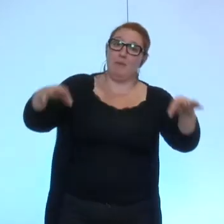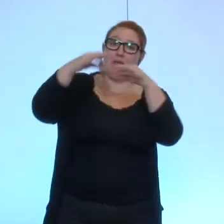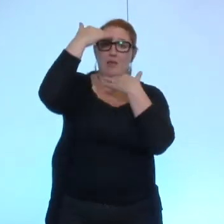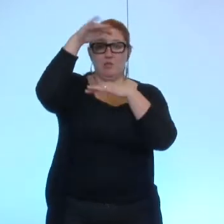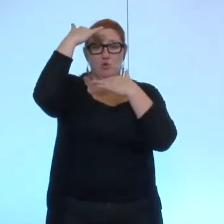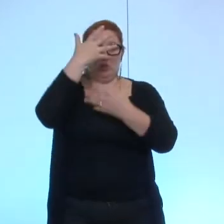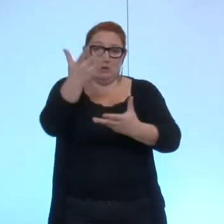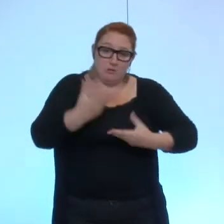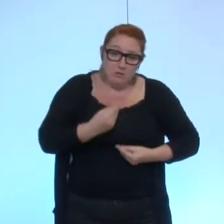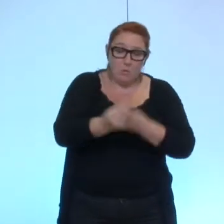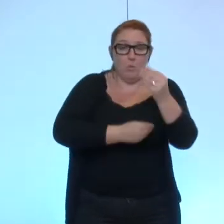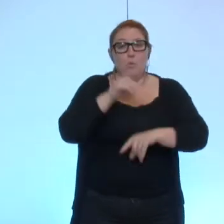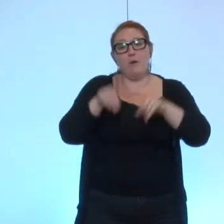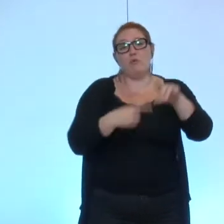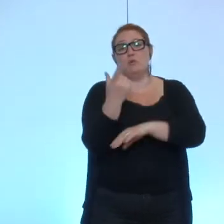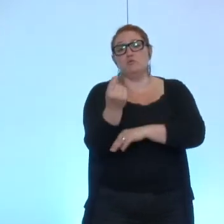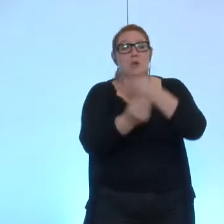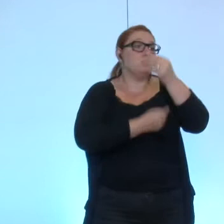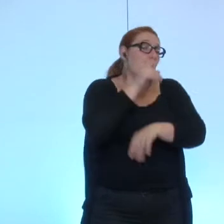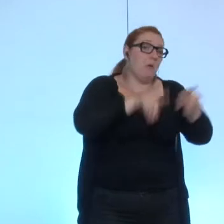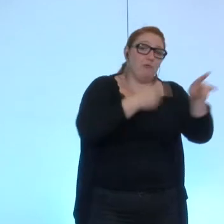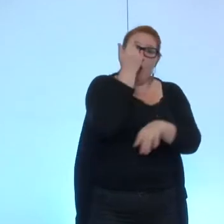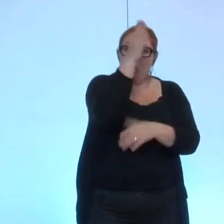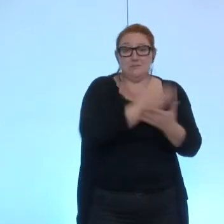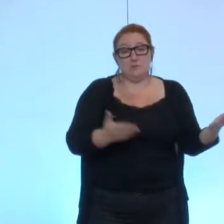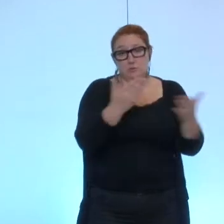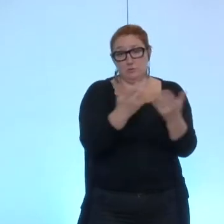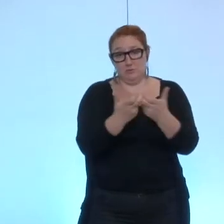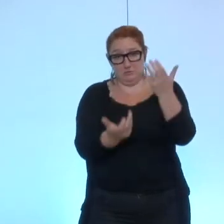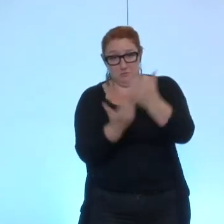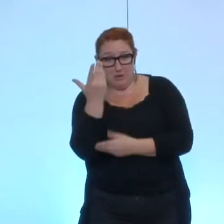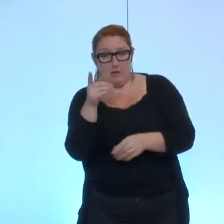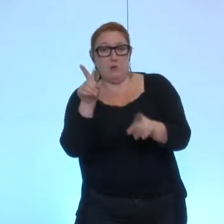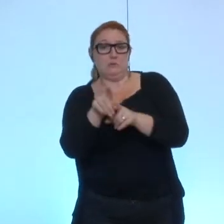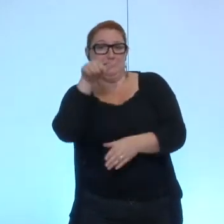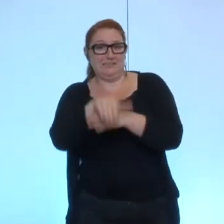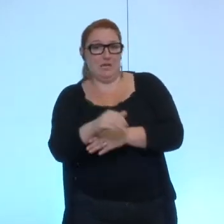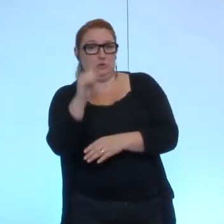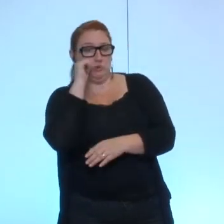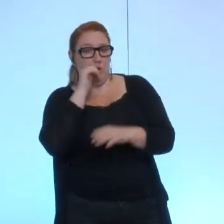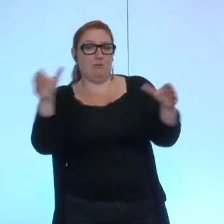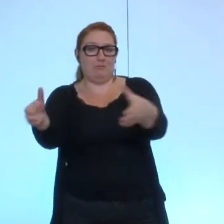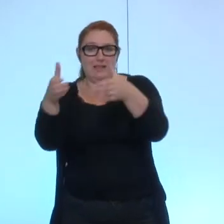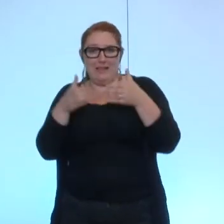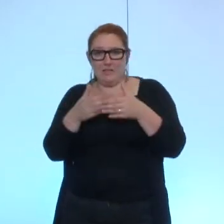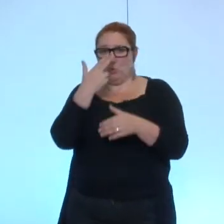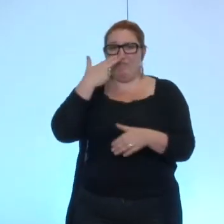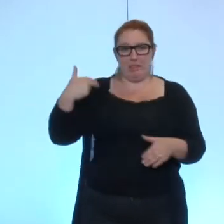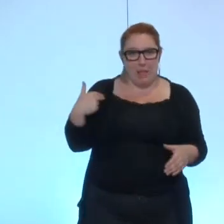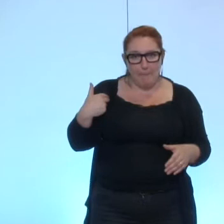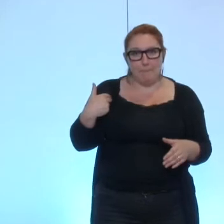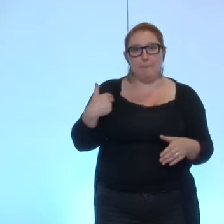'étranger nous recevoir ou bien dans le cadre de jumelage ou bien dans d'autres cadres et ce matin encore et hier soir j'étais avec une délégation